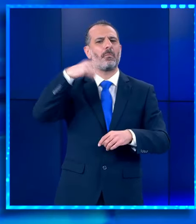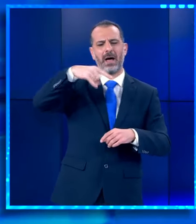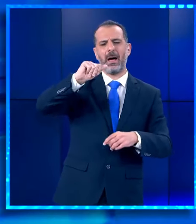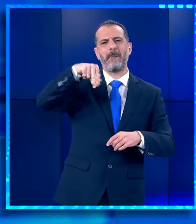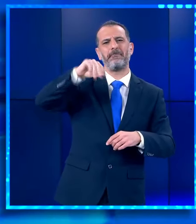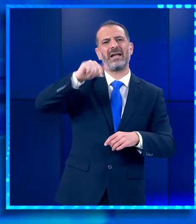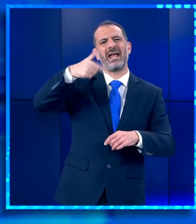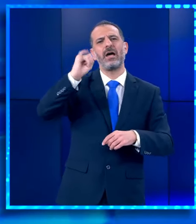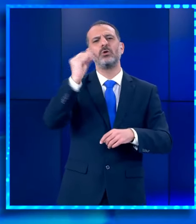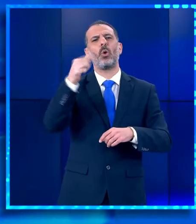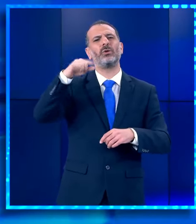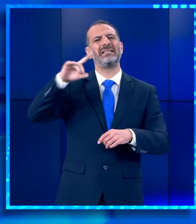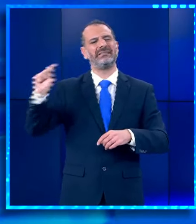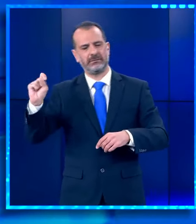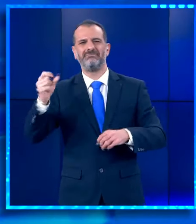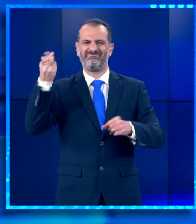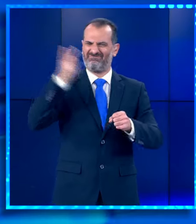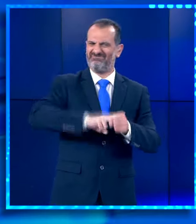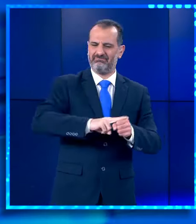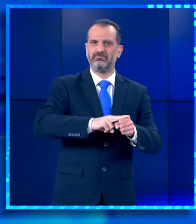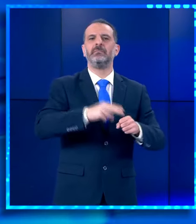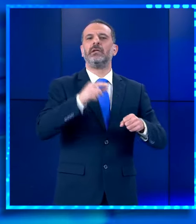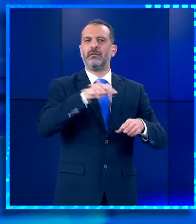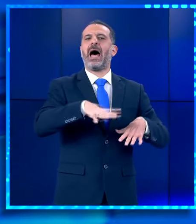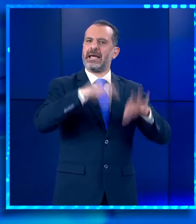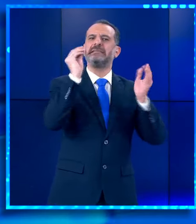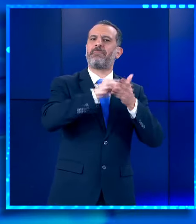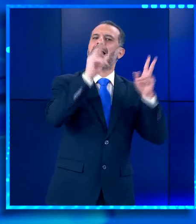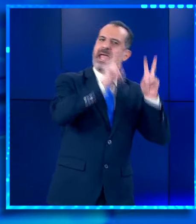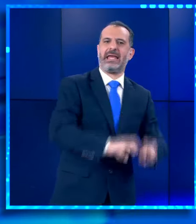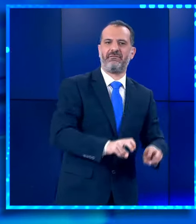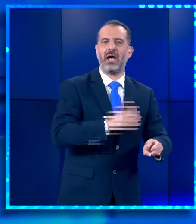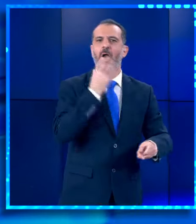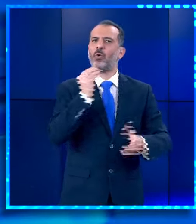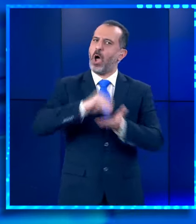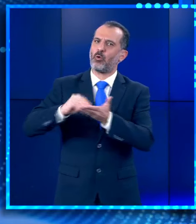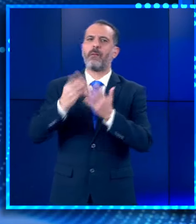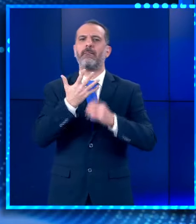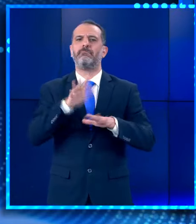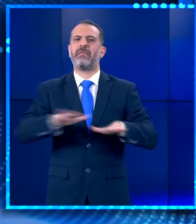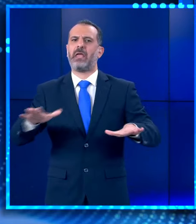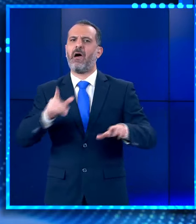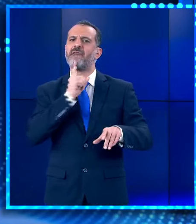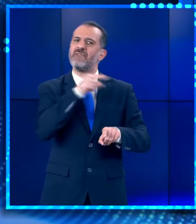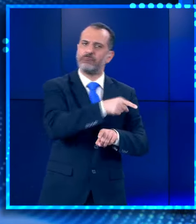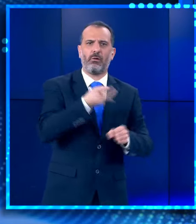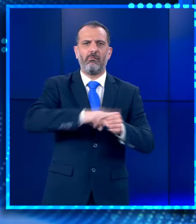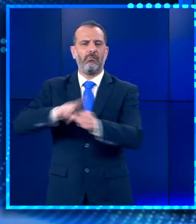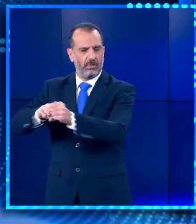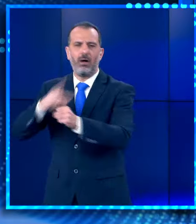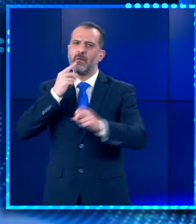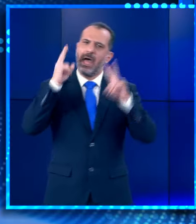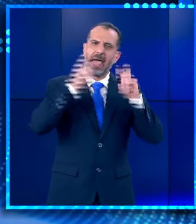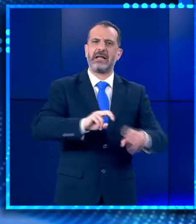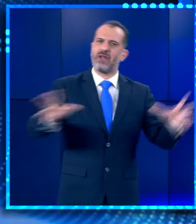θανάτους των πέντε νεκρών παιδιών. Την υπόθεση έχει αναλάβει το ανθρωποκτονιόν. Έχει περισσότερες πληροφορίες ή τα Σούλα Παπα-Νικολάου.